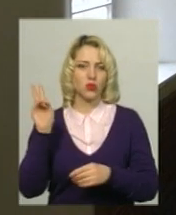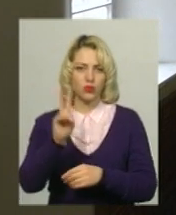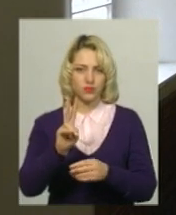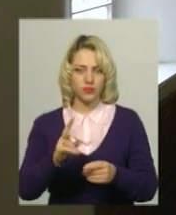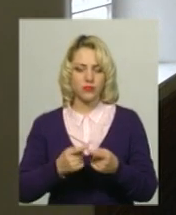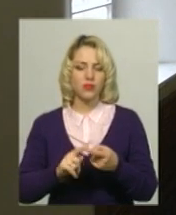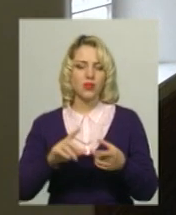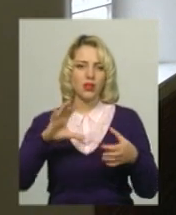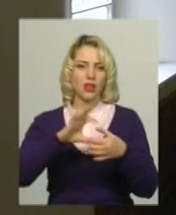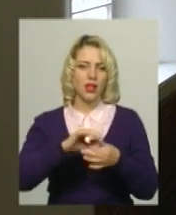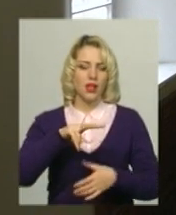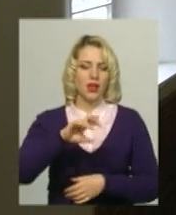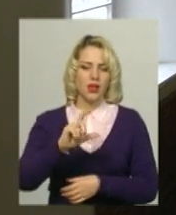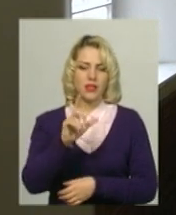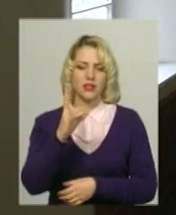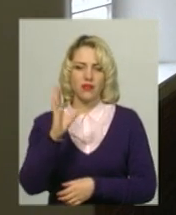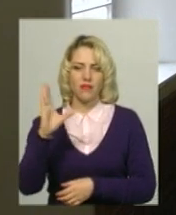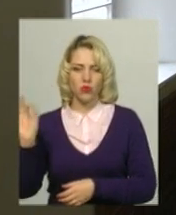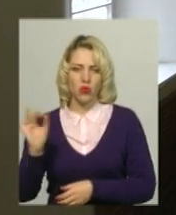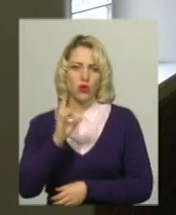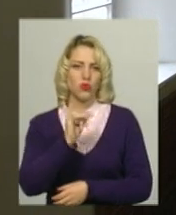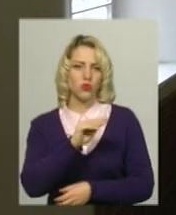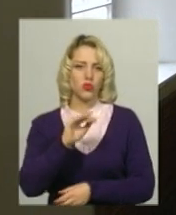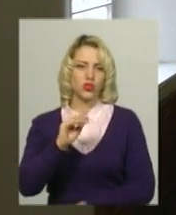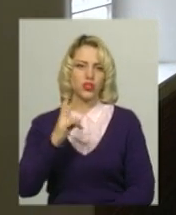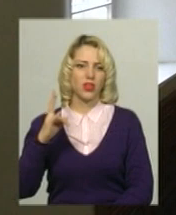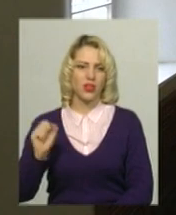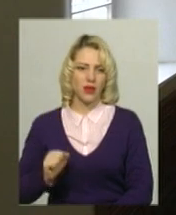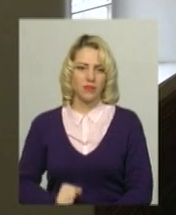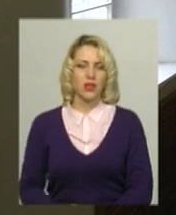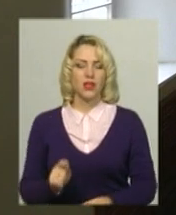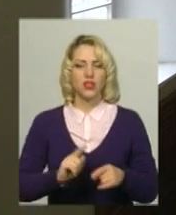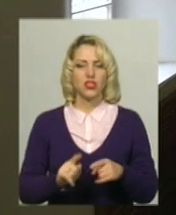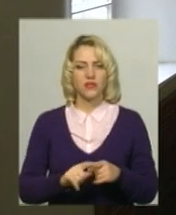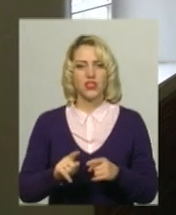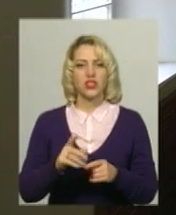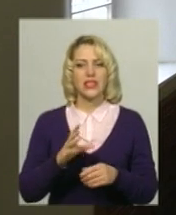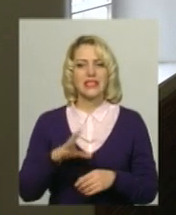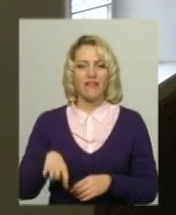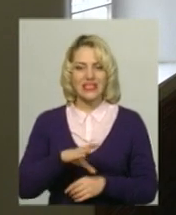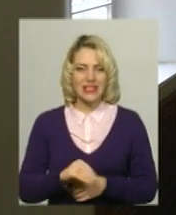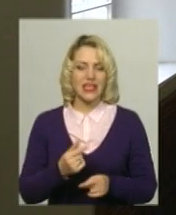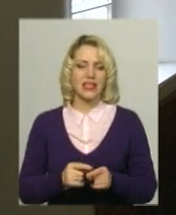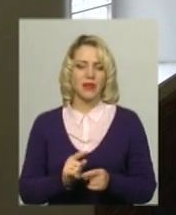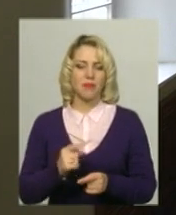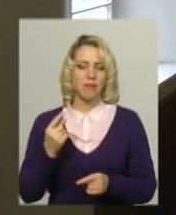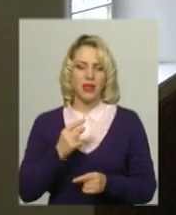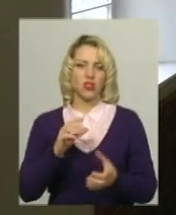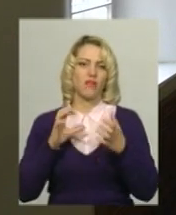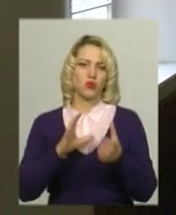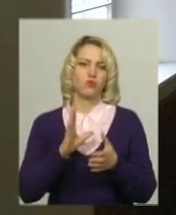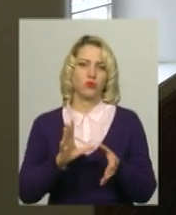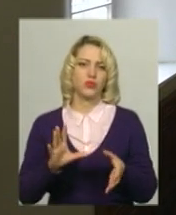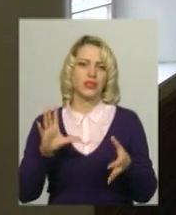з'єднання Лєзнєва і Рожичної. Тобто, швидше за все, перші автобуси з'єднають саме ці